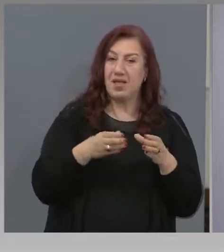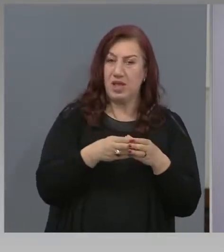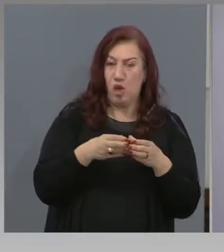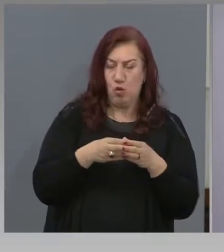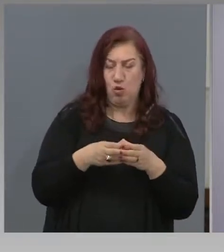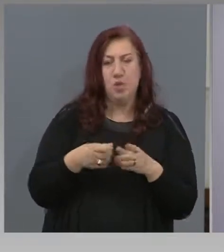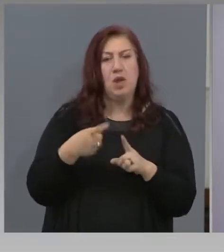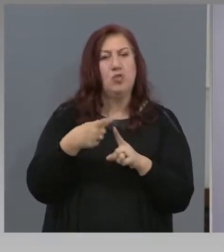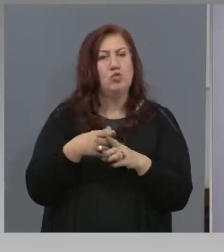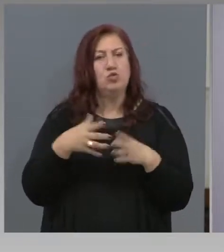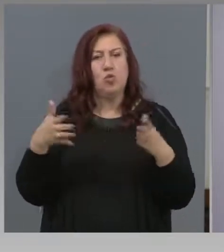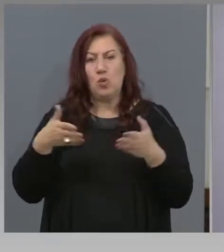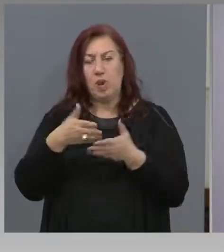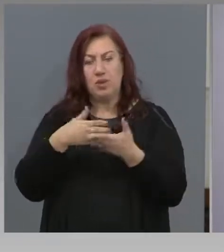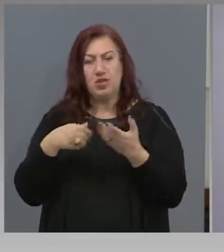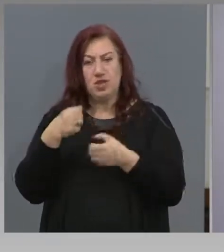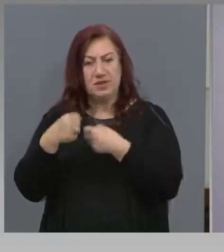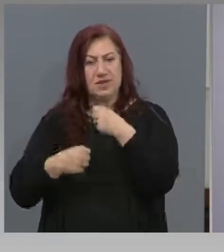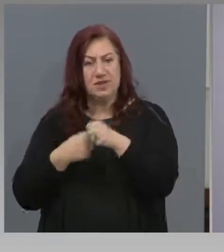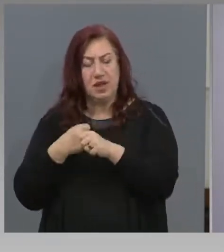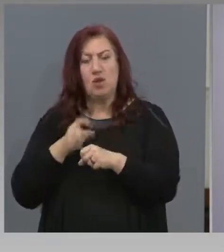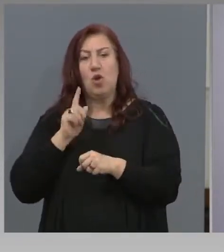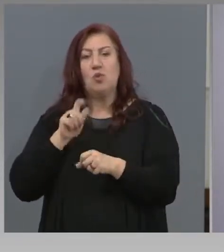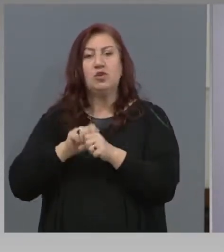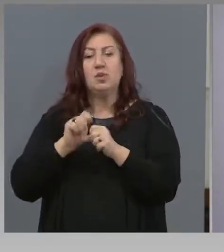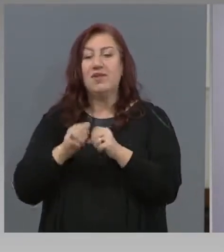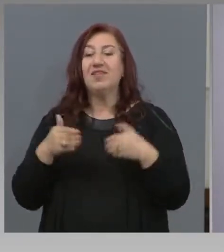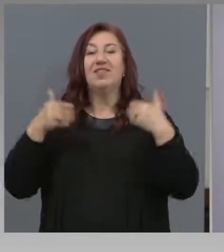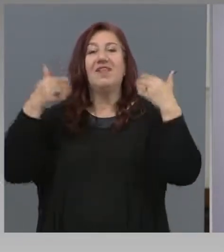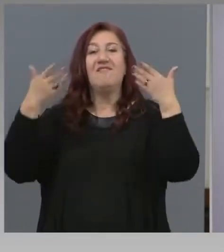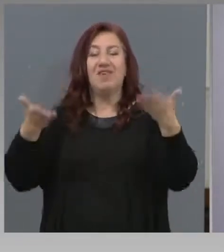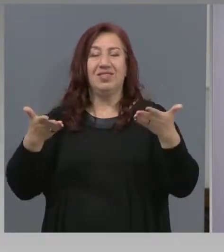се... Голяма част от дейности могат да се провеждат и на открито.